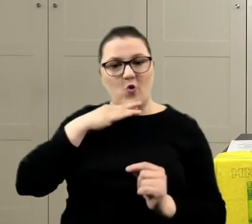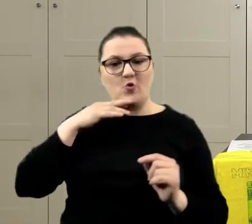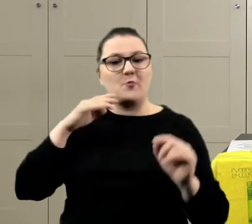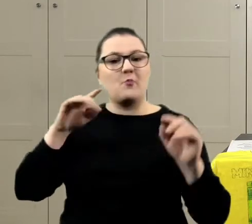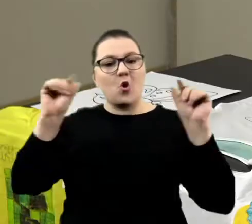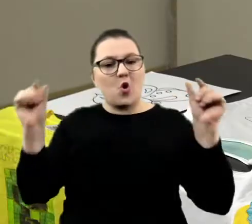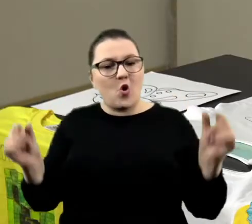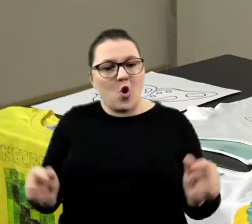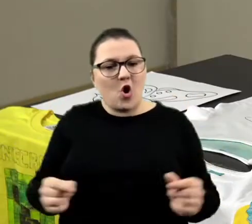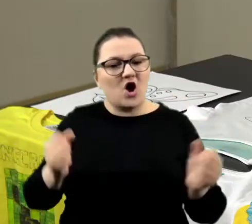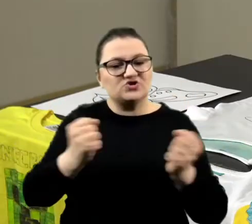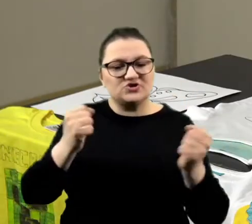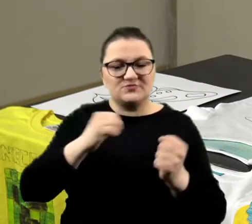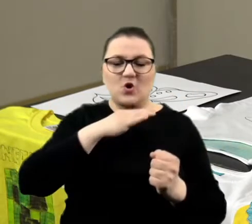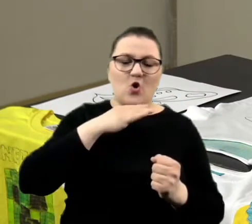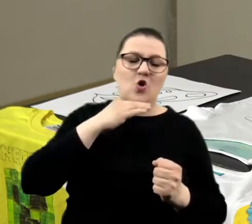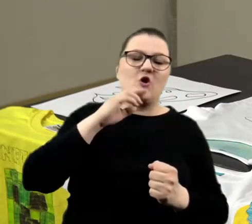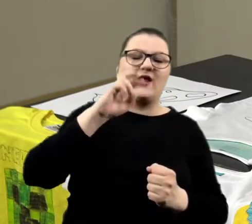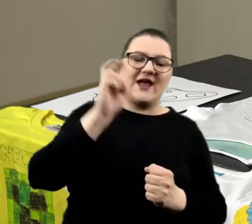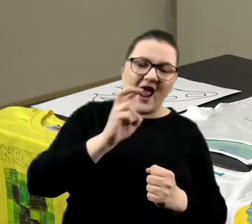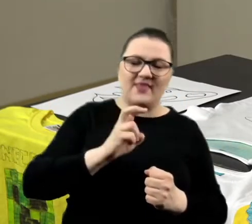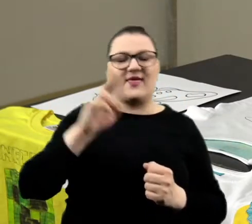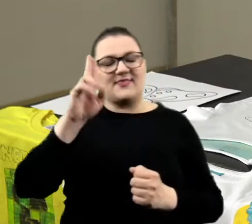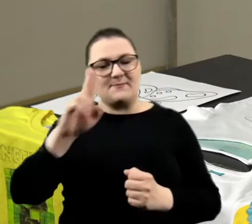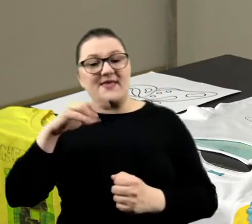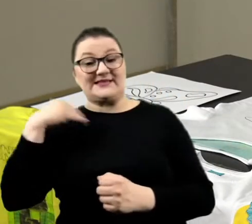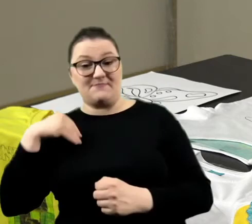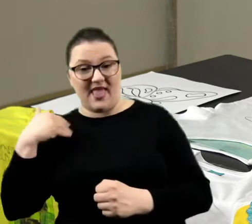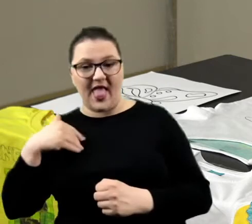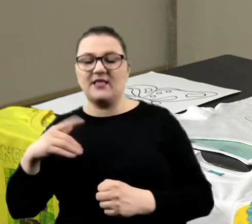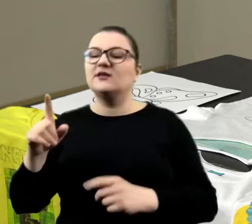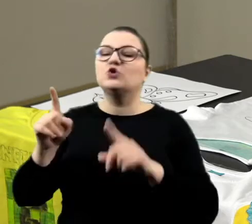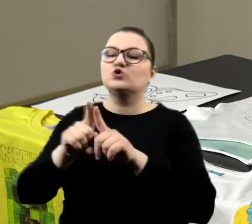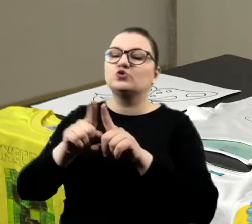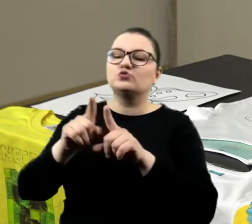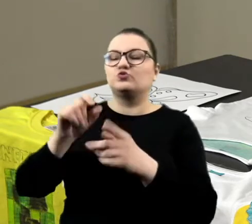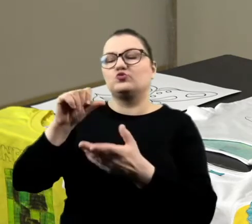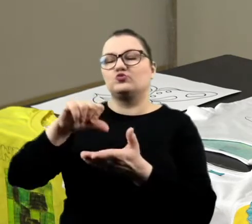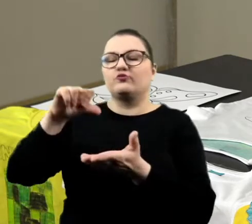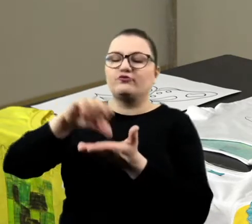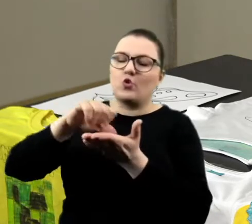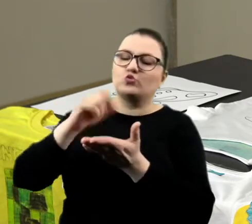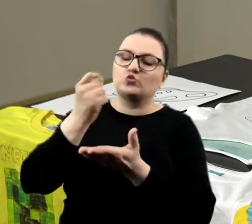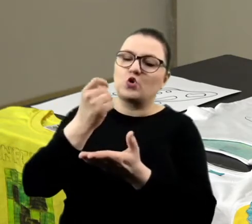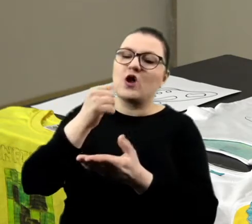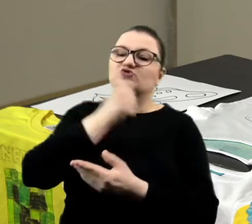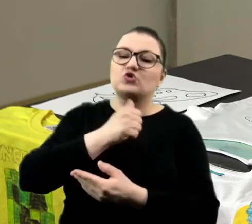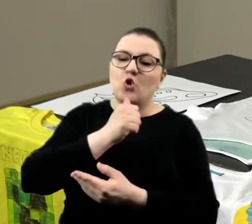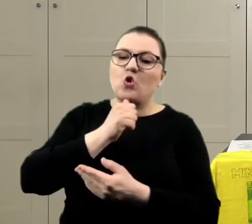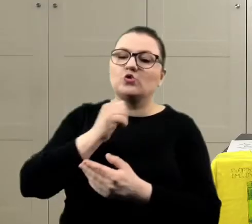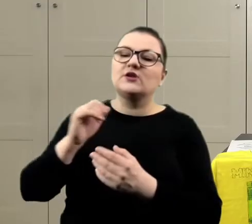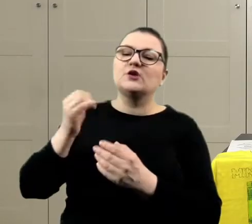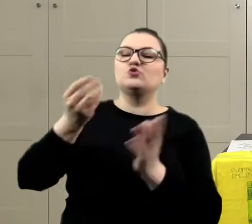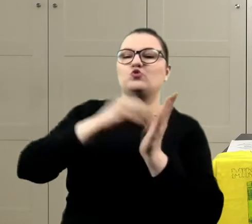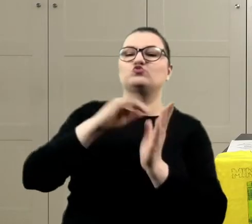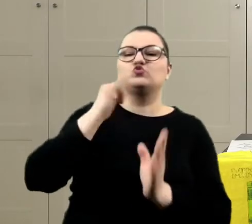zimne, tak, granaty, niebieskie, biel i tutaj troszeczkę zieleni i dochodzi żółty,